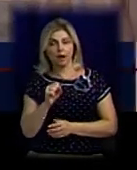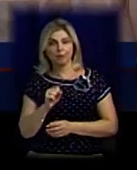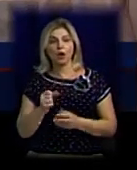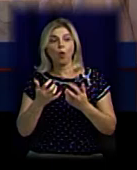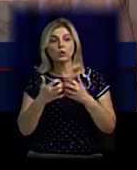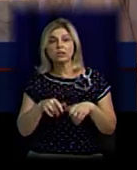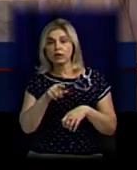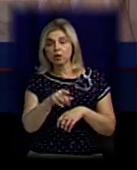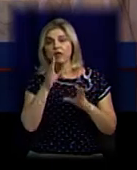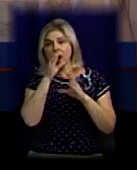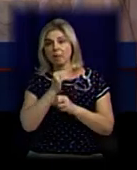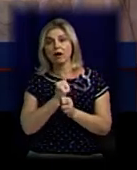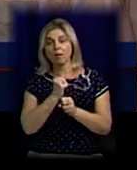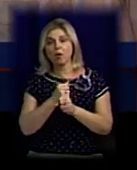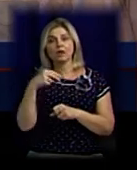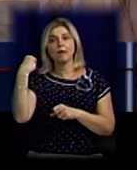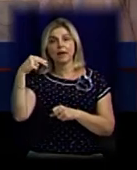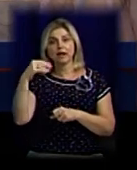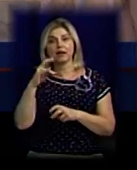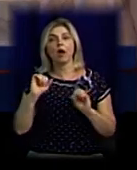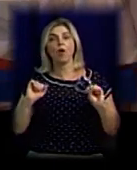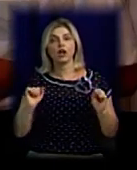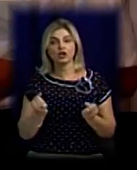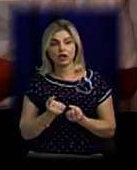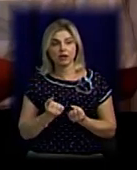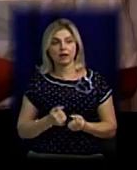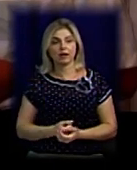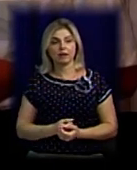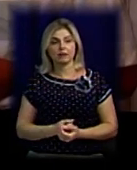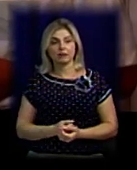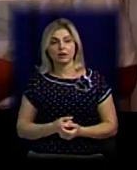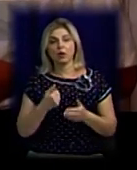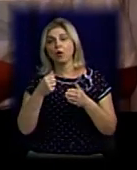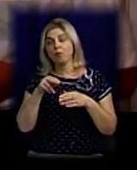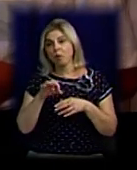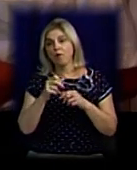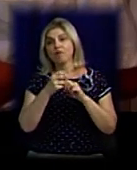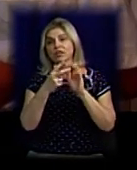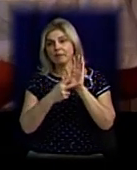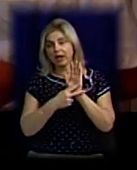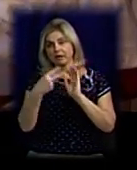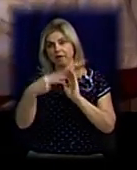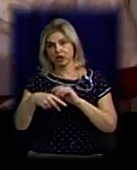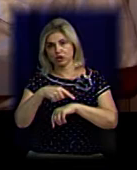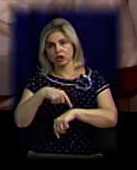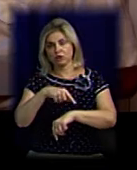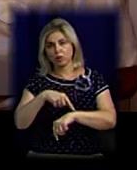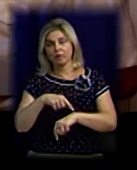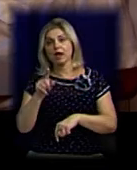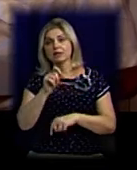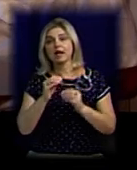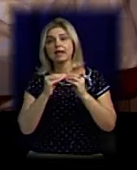роботи з перерівом на охлаждення по 18-20 часів. За